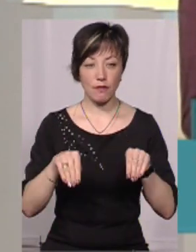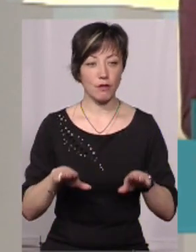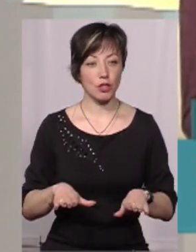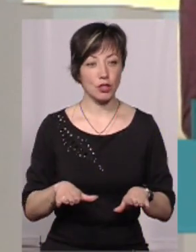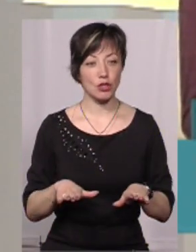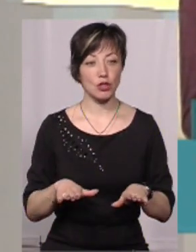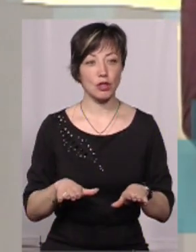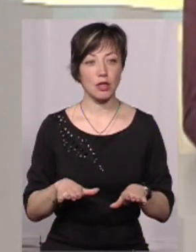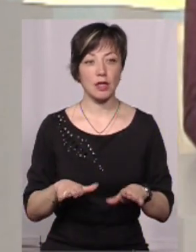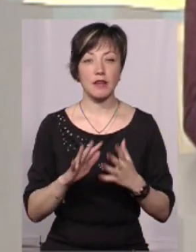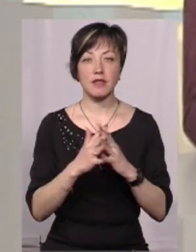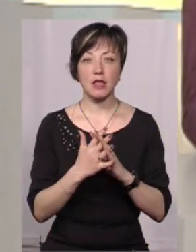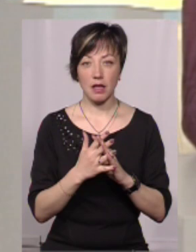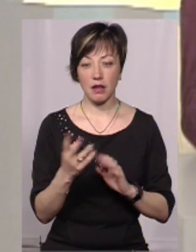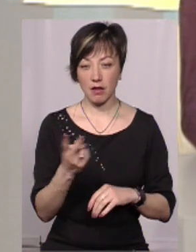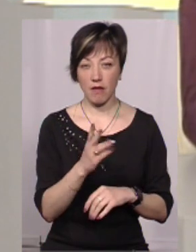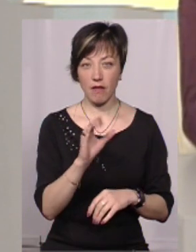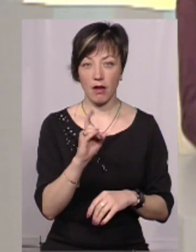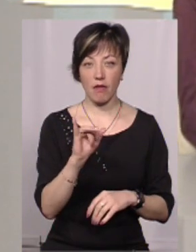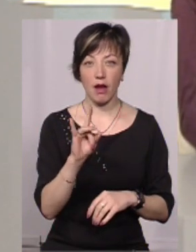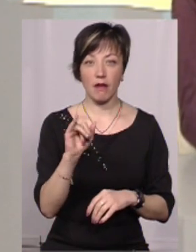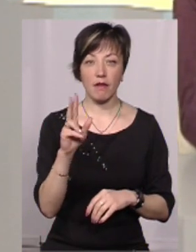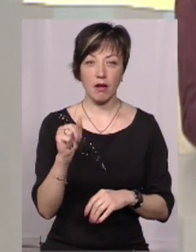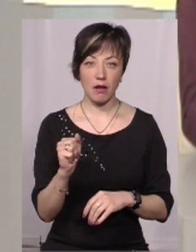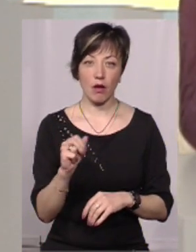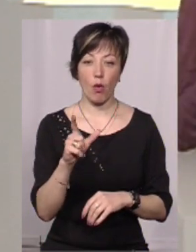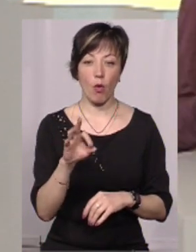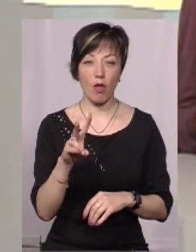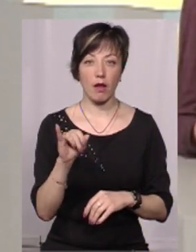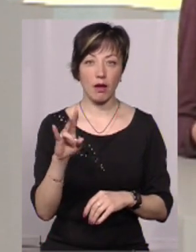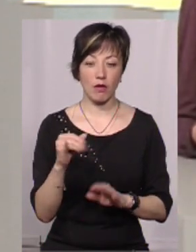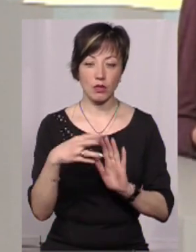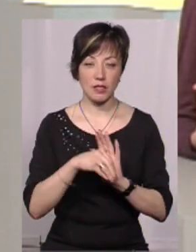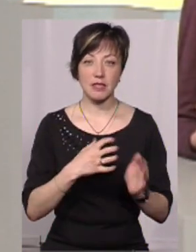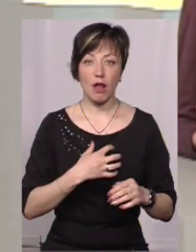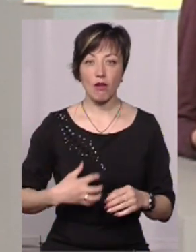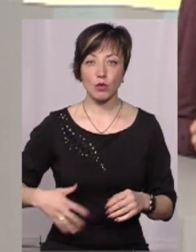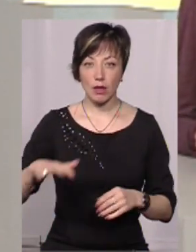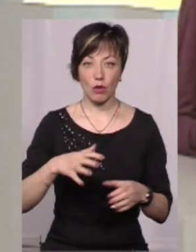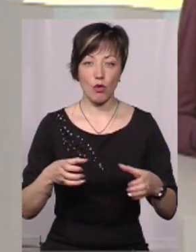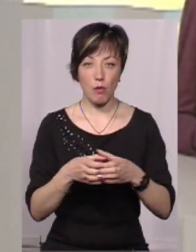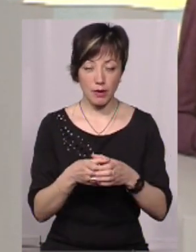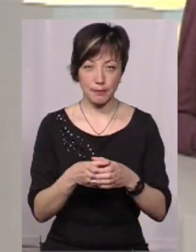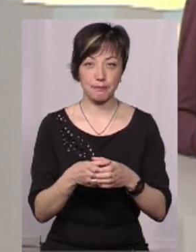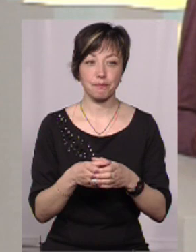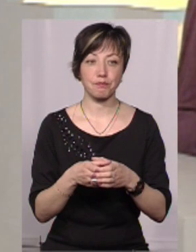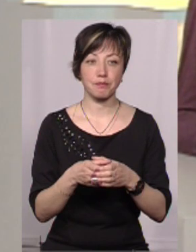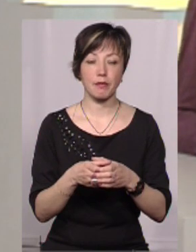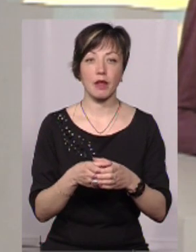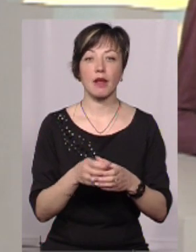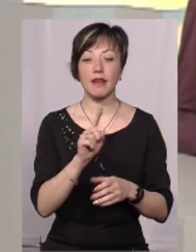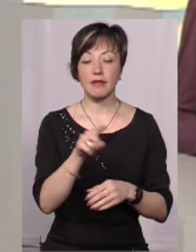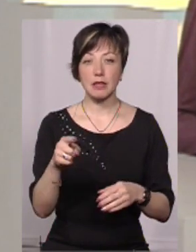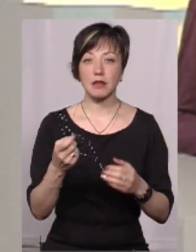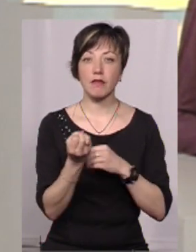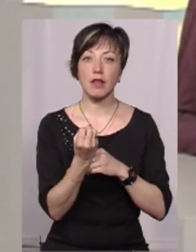вирішити у селах Варварівка та Голики, які увійшли до Славутської територіальної громади. У